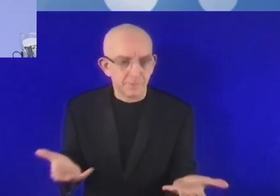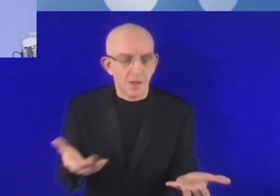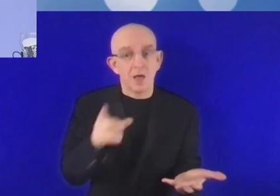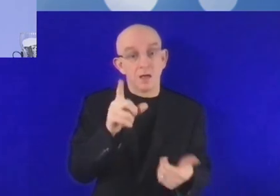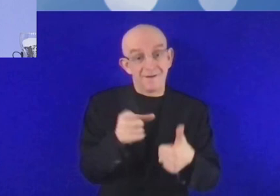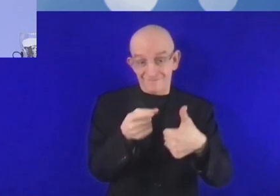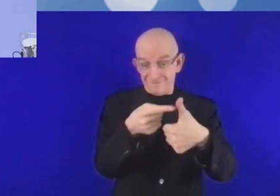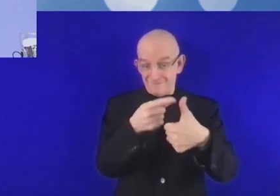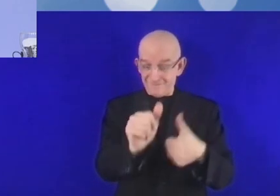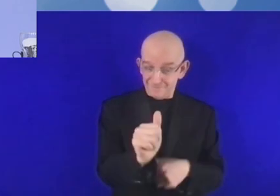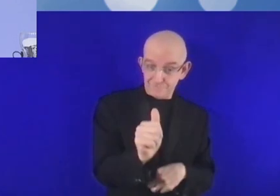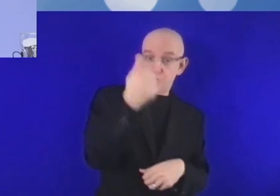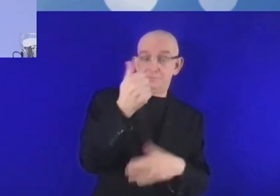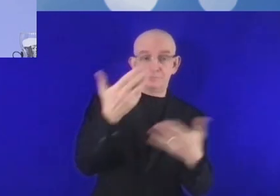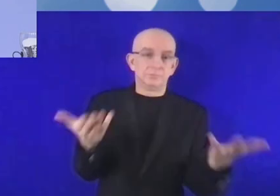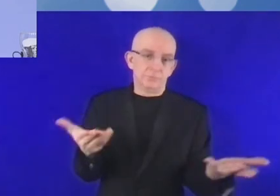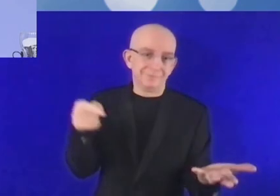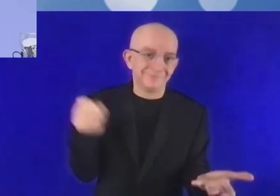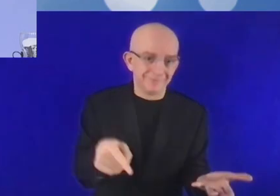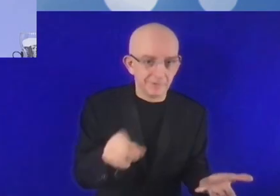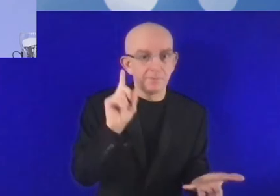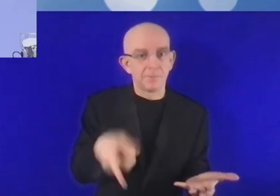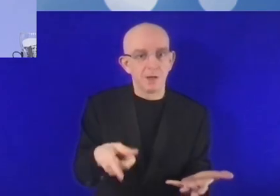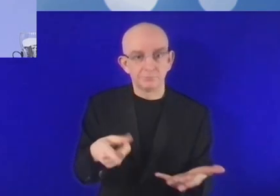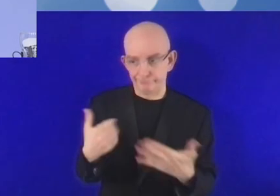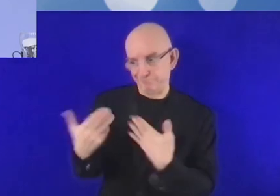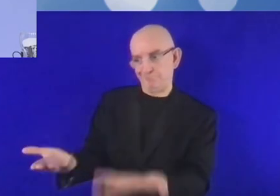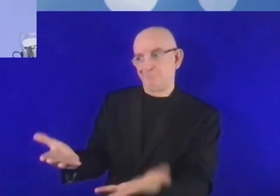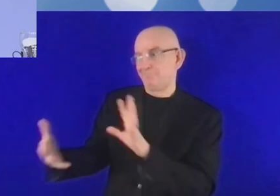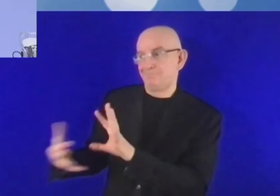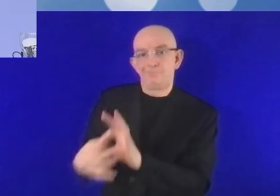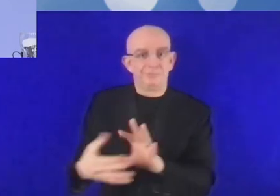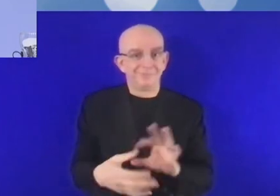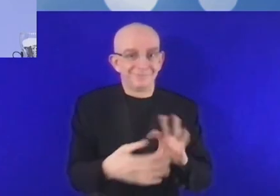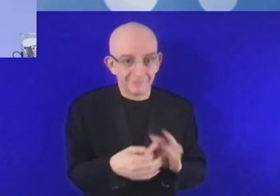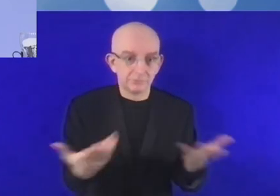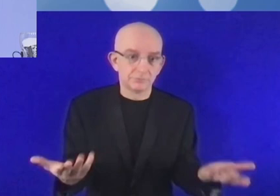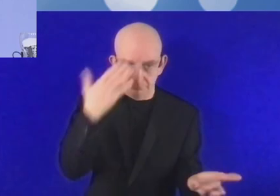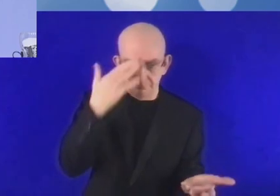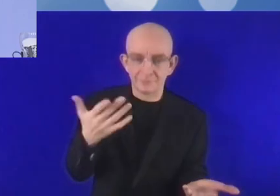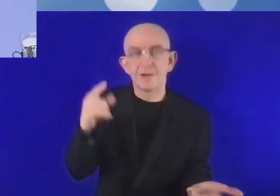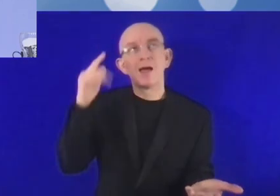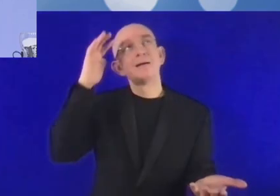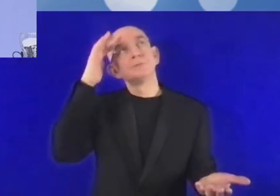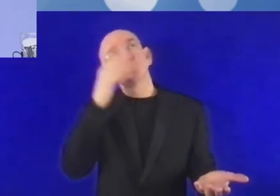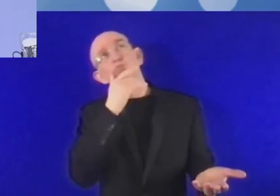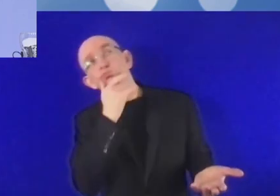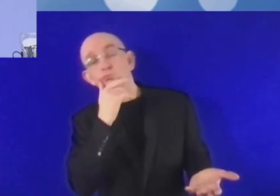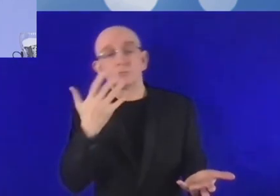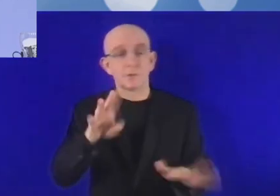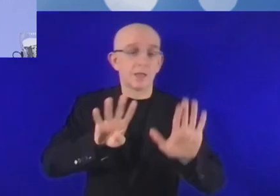Mais pour que ce soit un fait, il faut avoir accès, effectivement, à Internet.